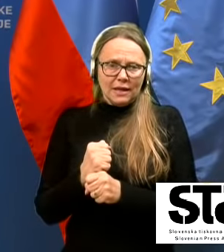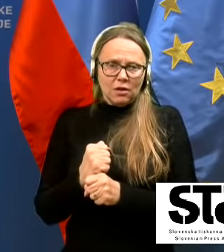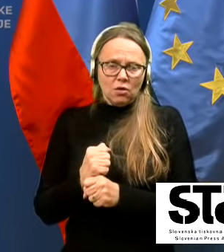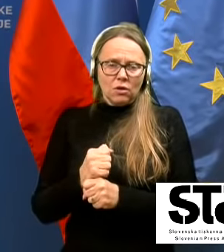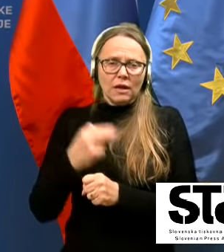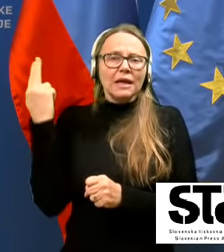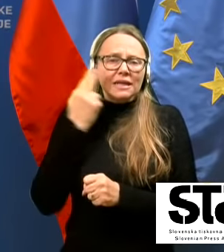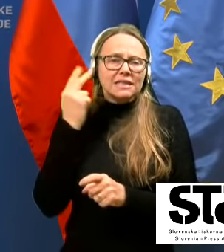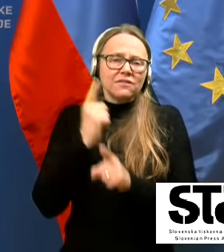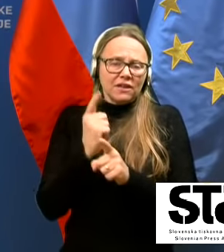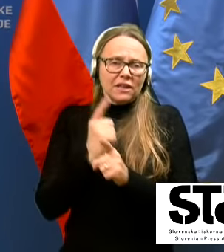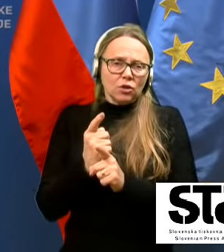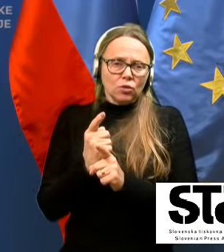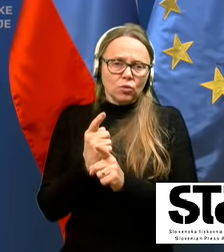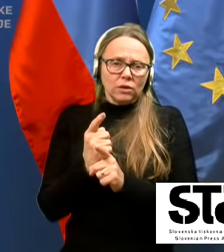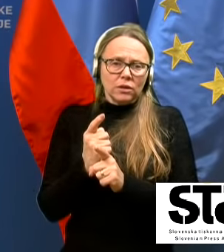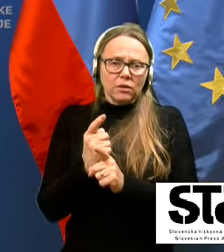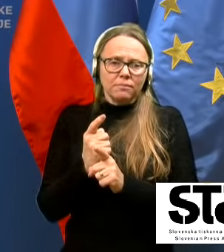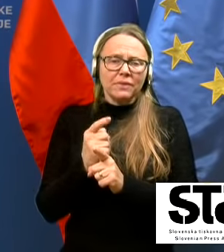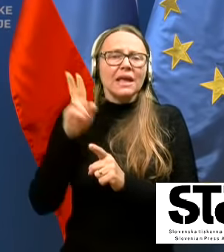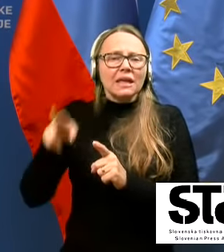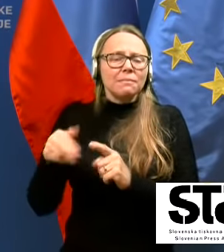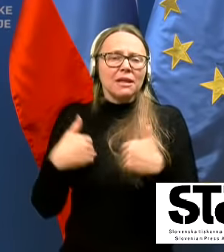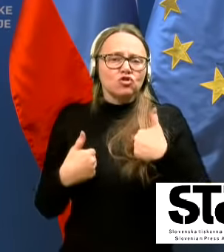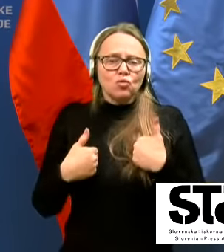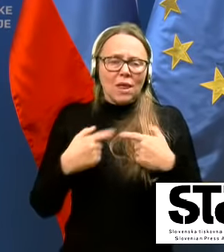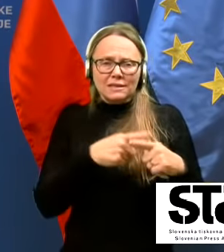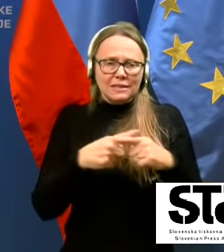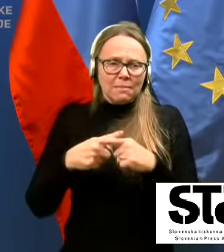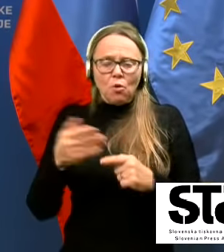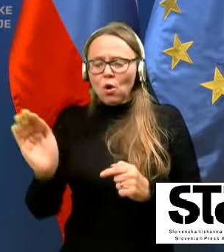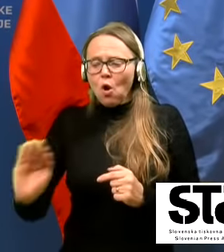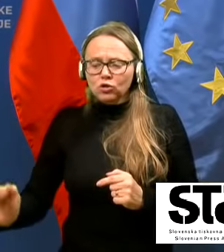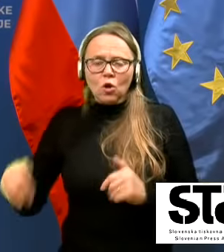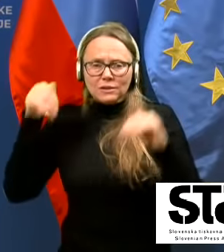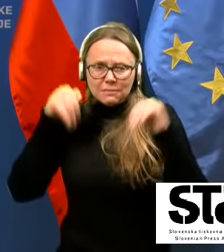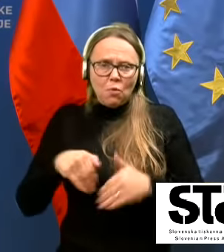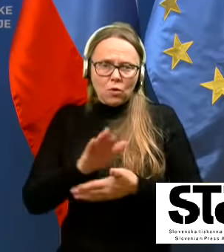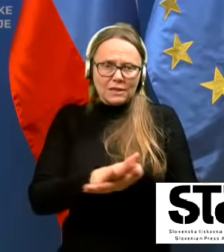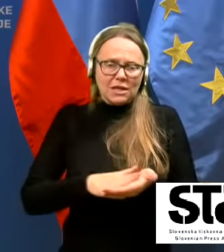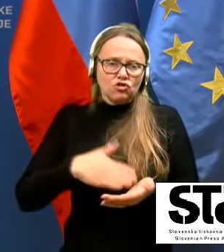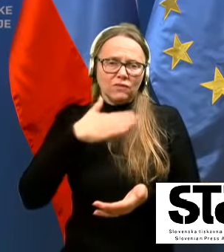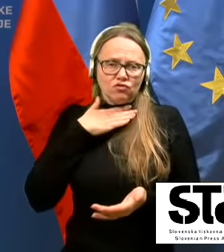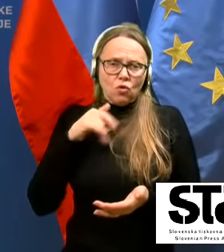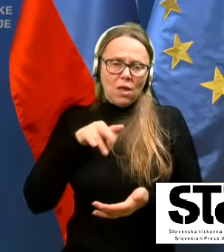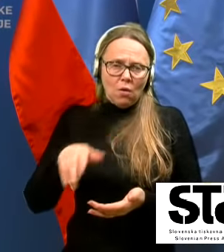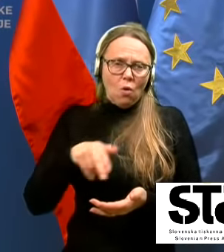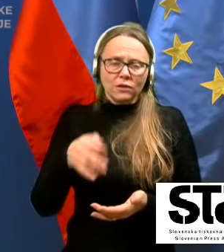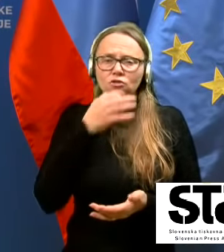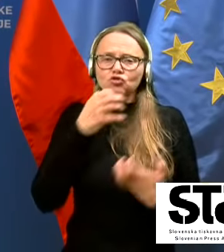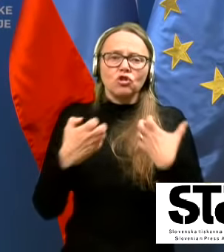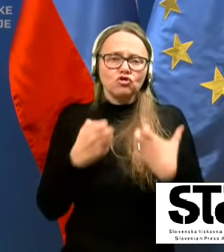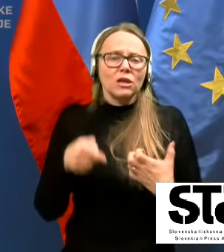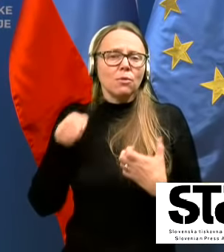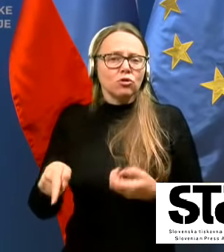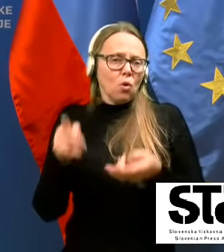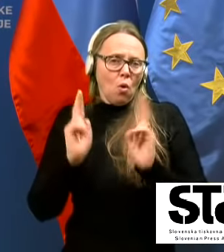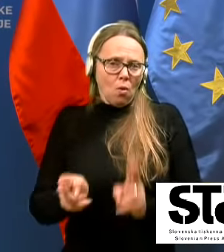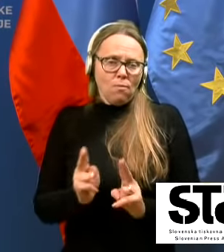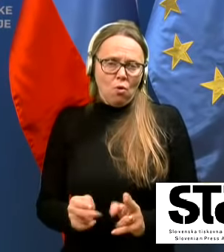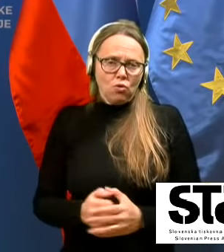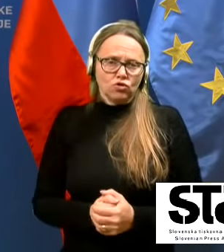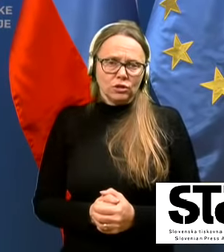tudi si zagotavljali življenske pogoje, otroci morajo v šole začeti hoditi in če želimo to omogočiti,